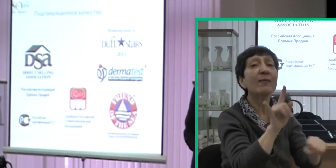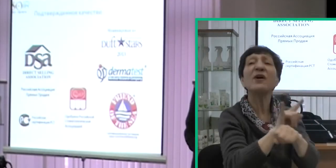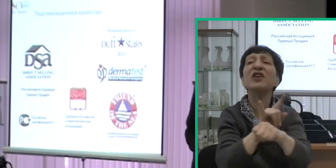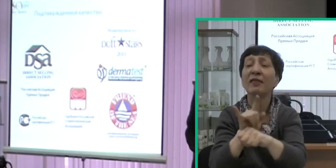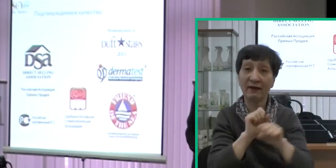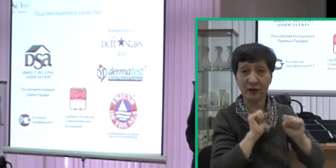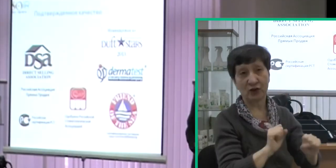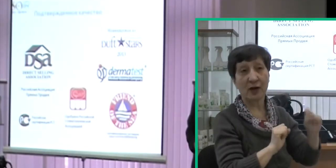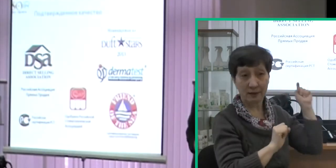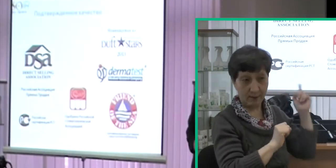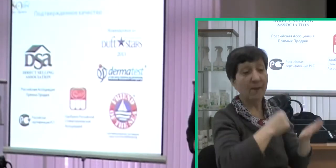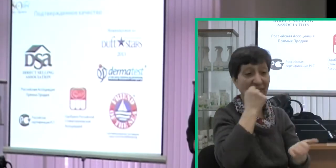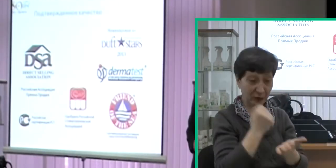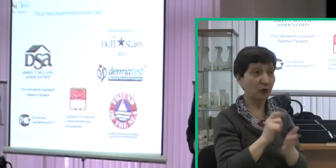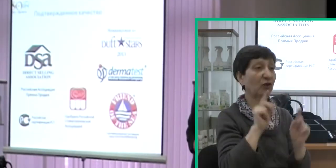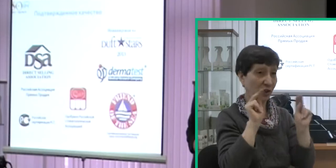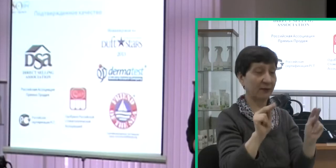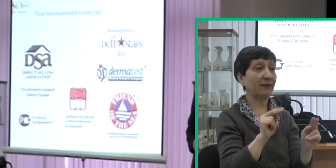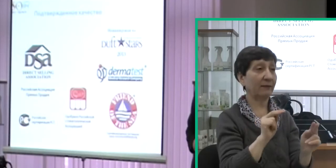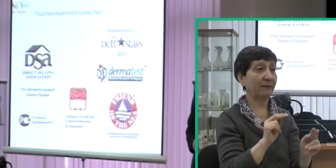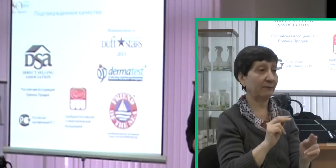недобросовестных компаний и продуктов.